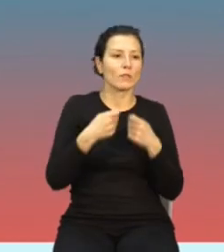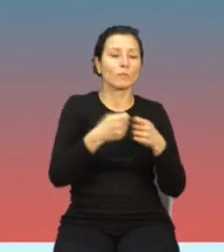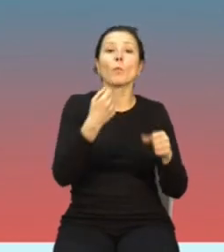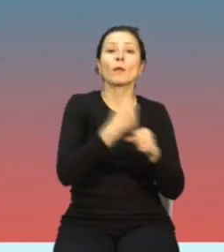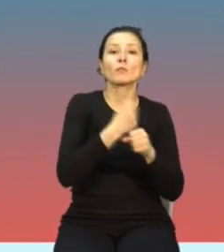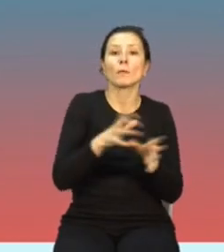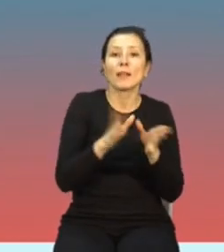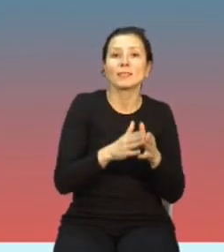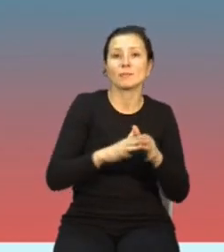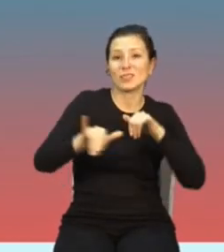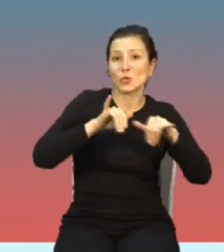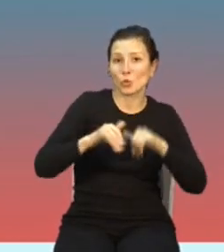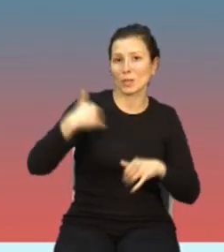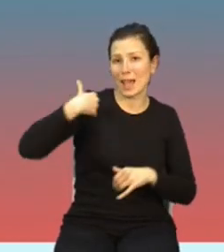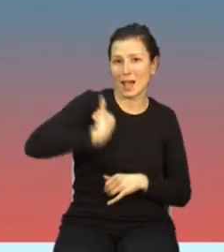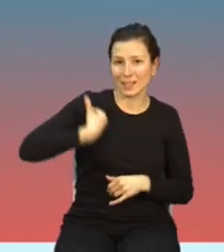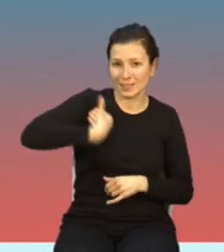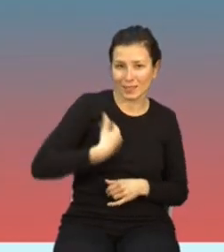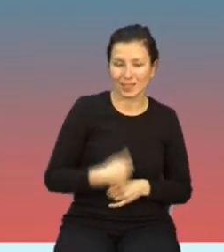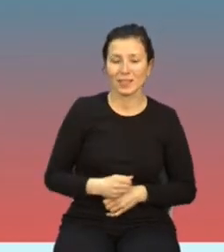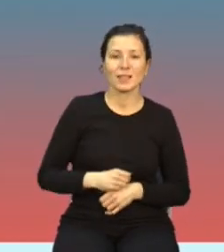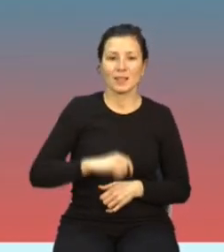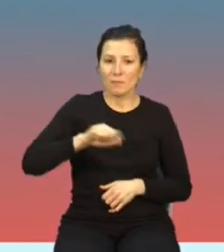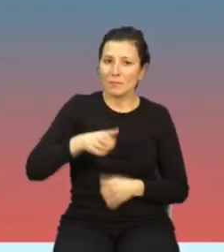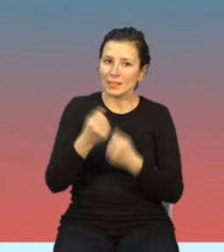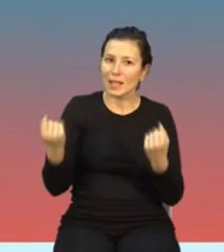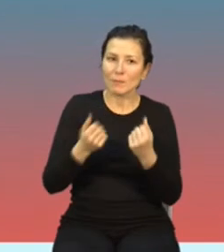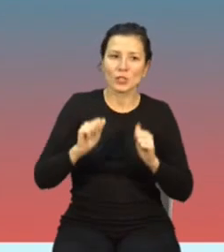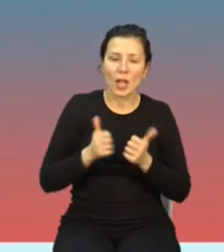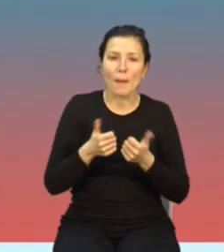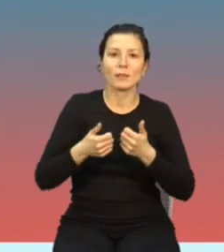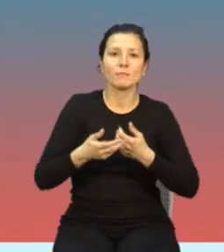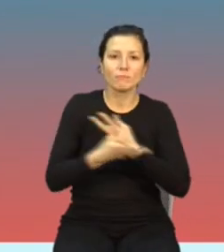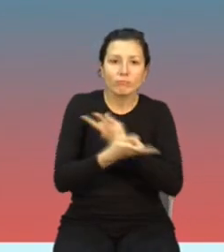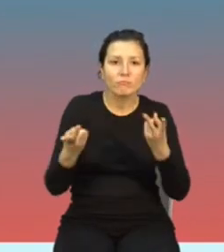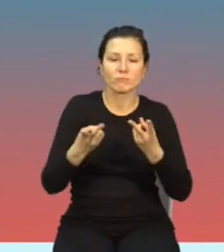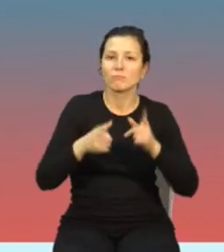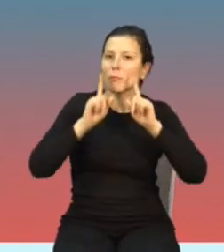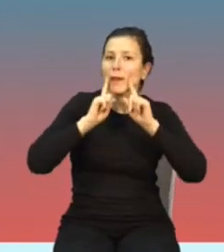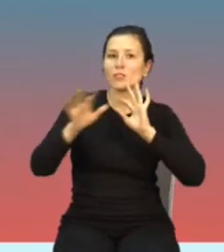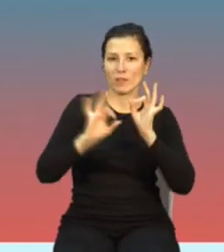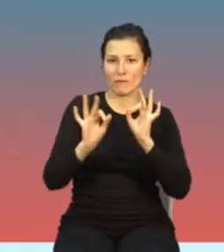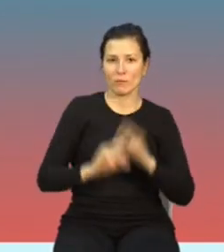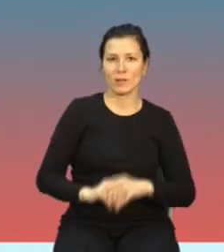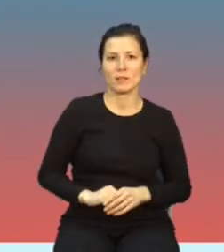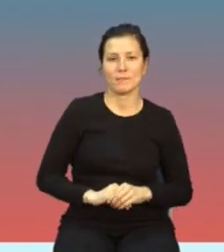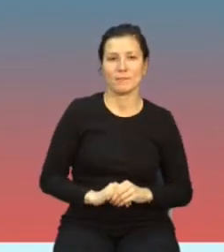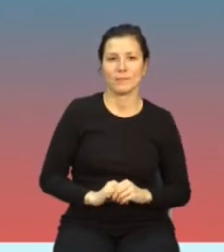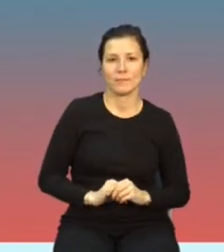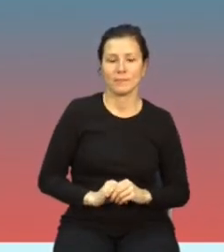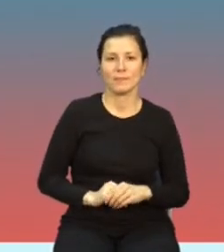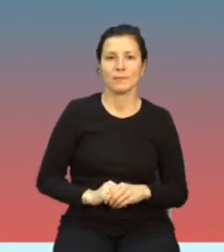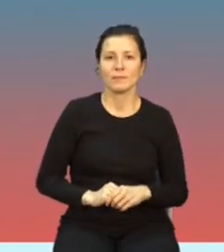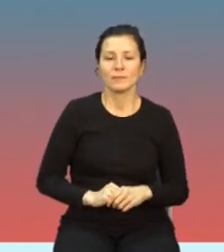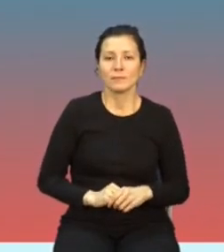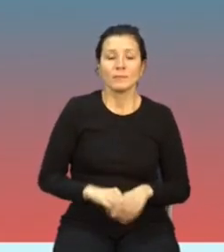rządem Wielkiej Brytanii i chcemy, dążymy do tego, by publikować rzeczywiste informacje. I też